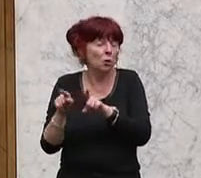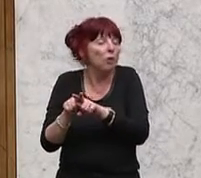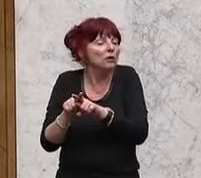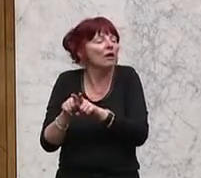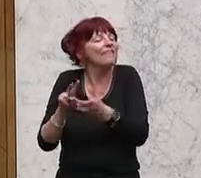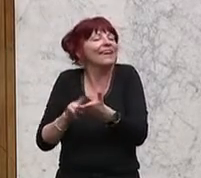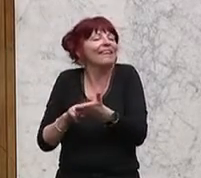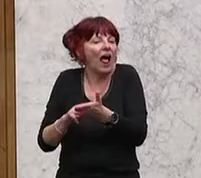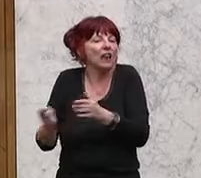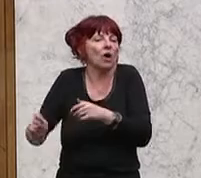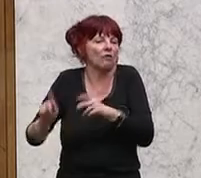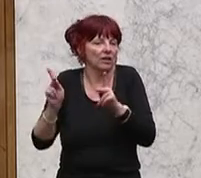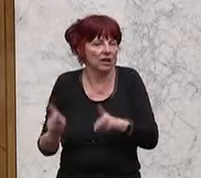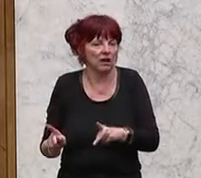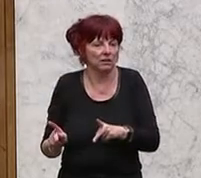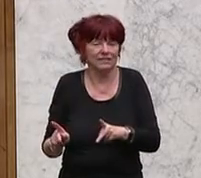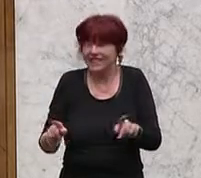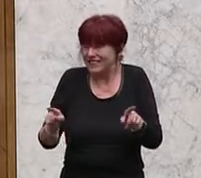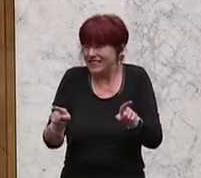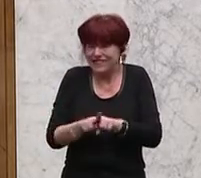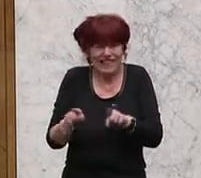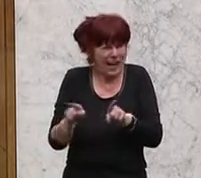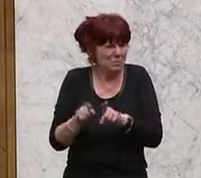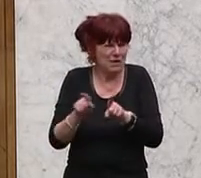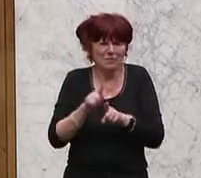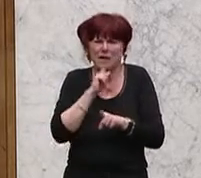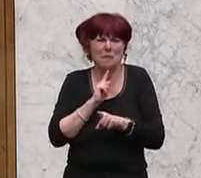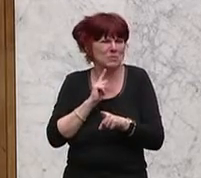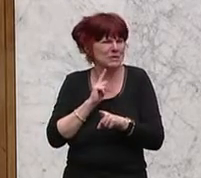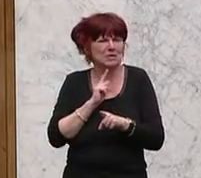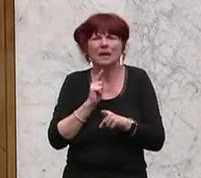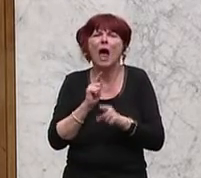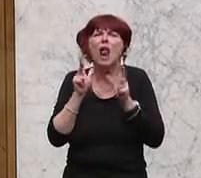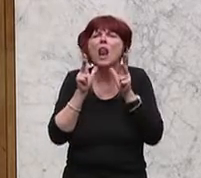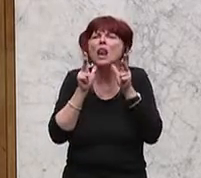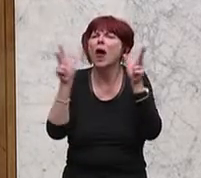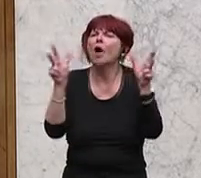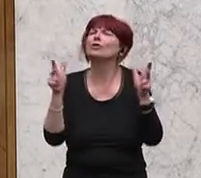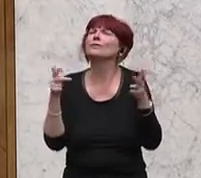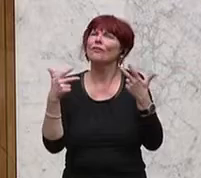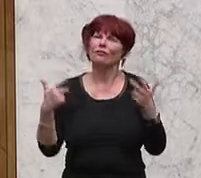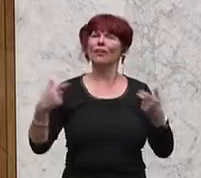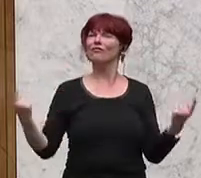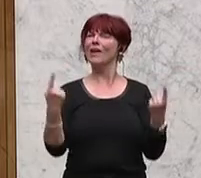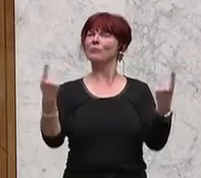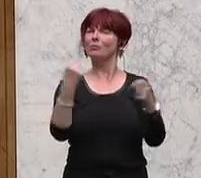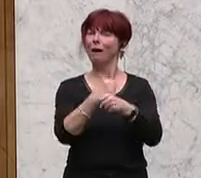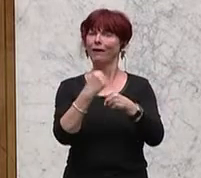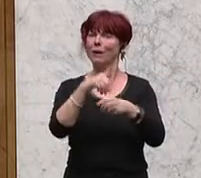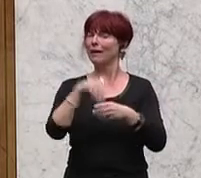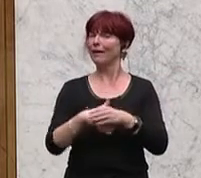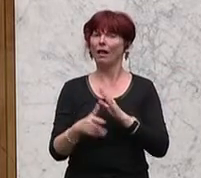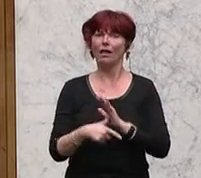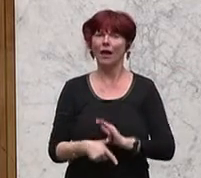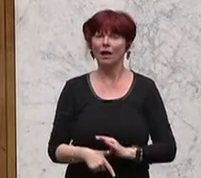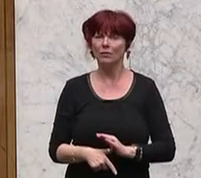Eine groß und toll angekündigte Lösung, die im Detail wirklich nichts bringt und zwar vor allem für unsere